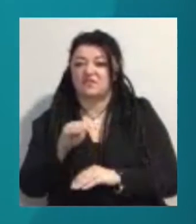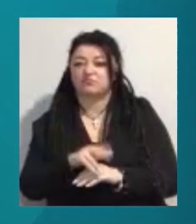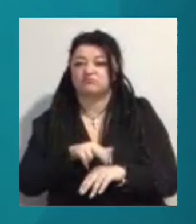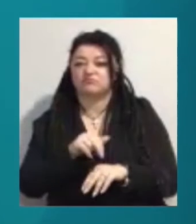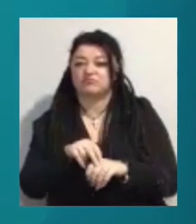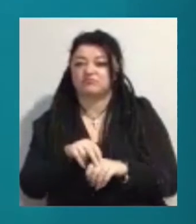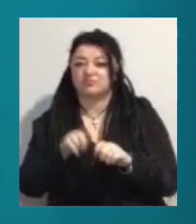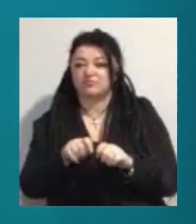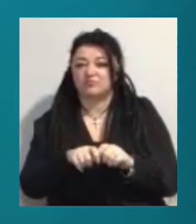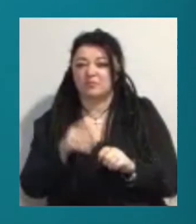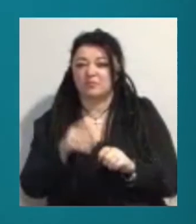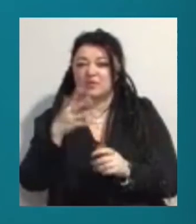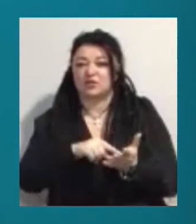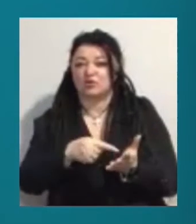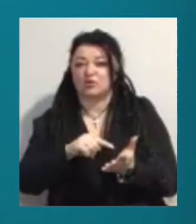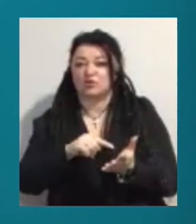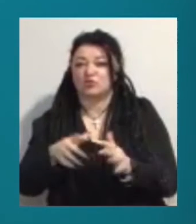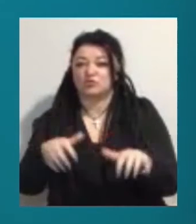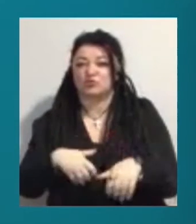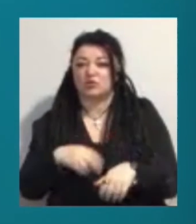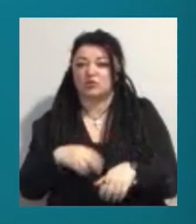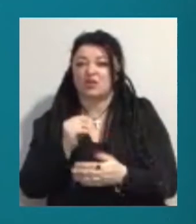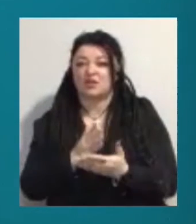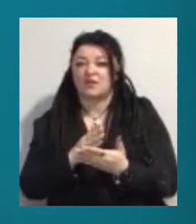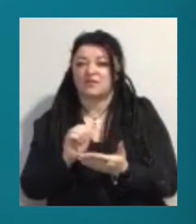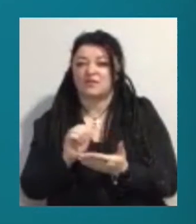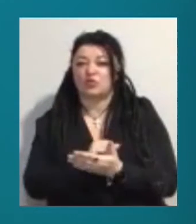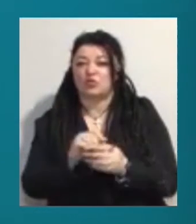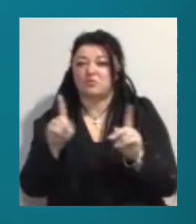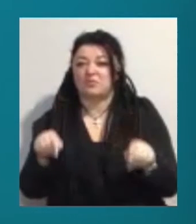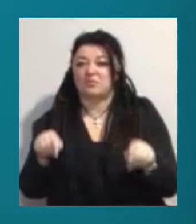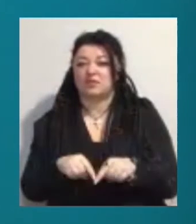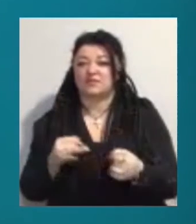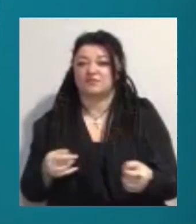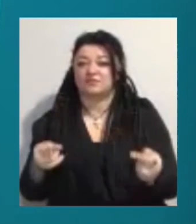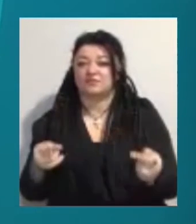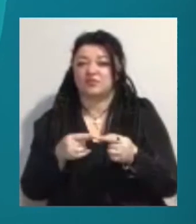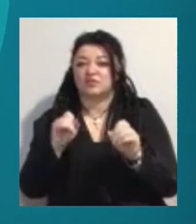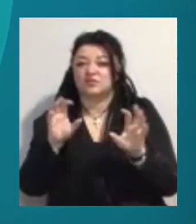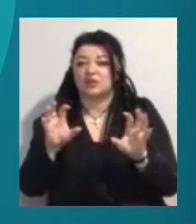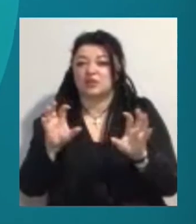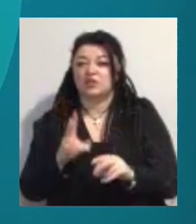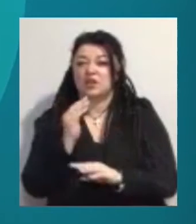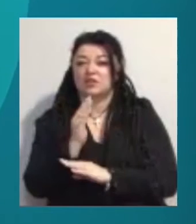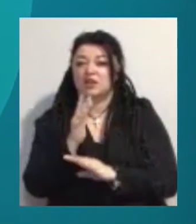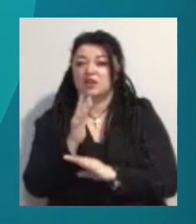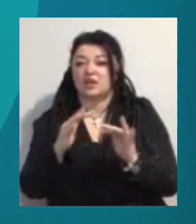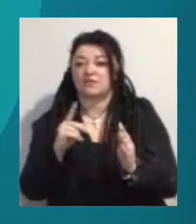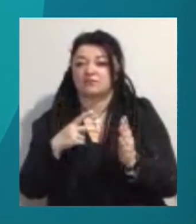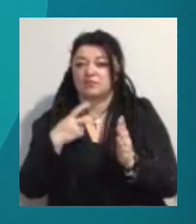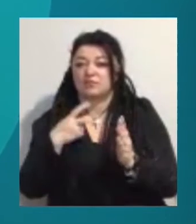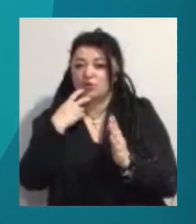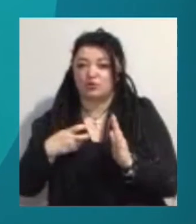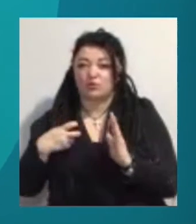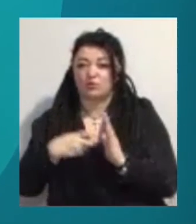'яти точок збуту на наявність дозвільних документів та відповідних чіпів. За законом, на деревах повинен бути нанесений штрих-код та